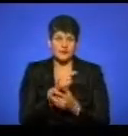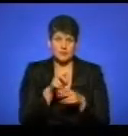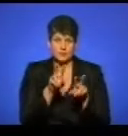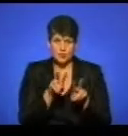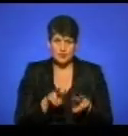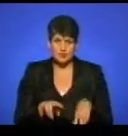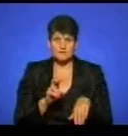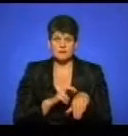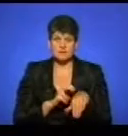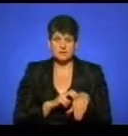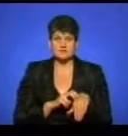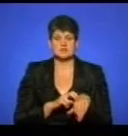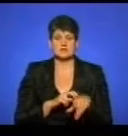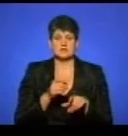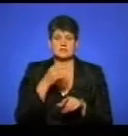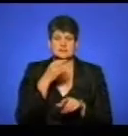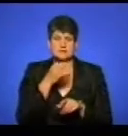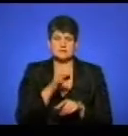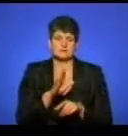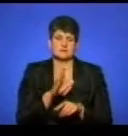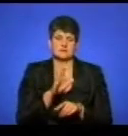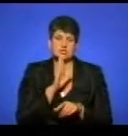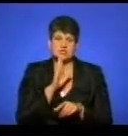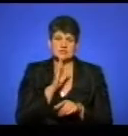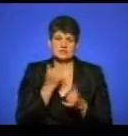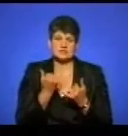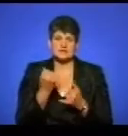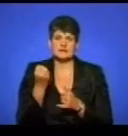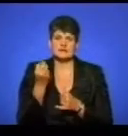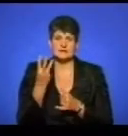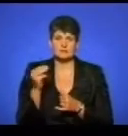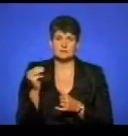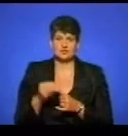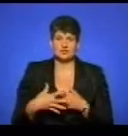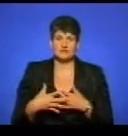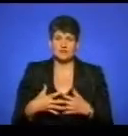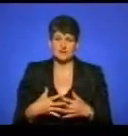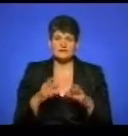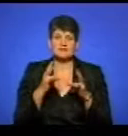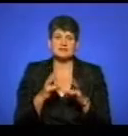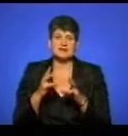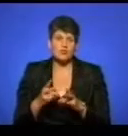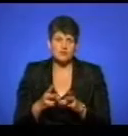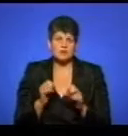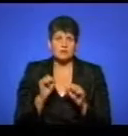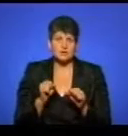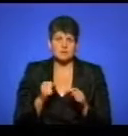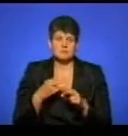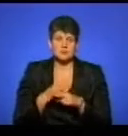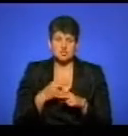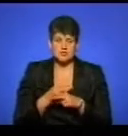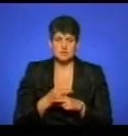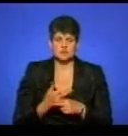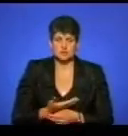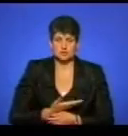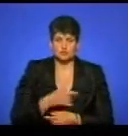оглянули лікарі. За словами Тетяни Шовдри, жінка перебуває на 13-му тижні вагітності. Травм, які могли б нашкодити життю дитини чи